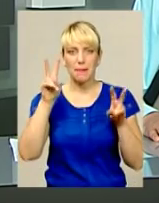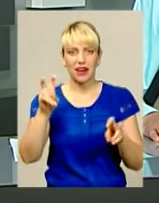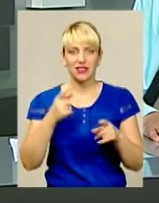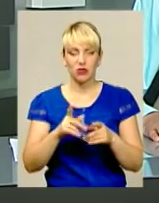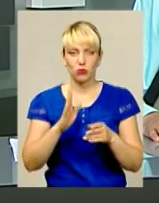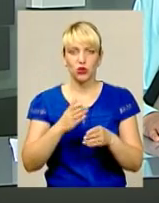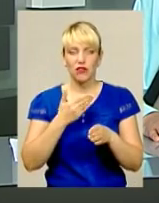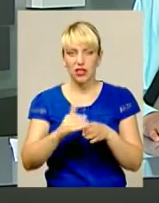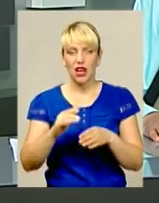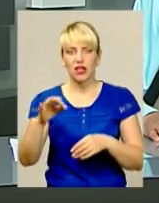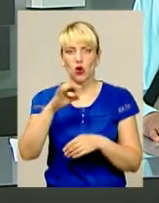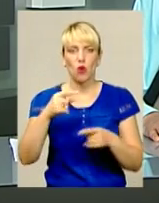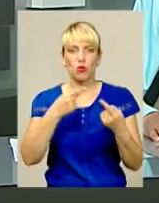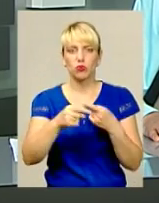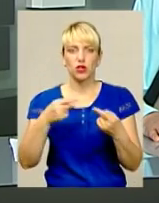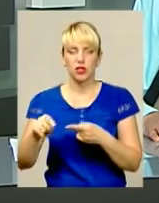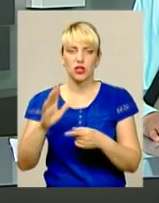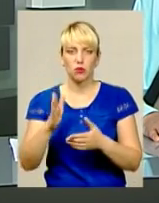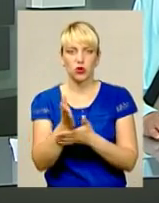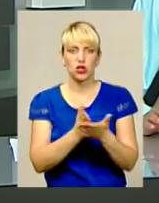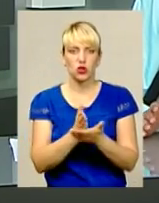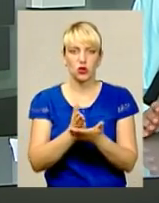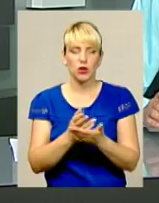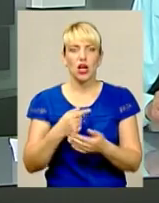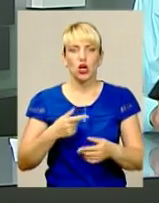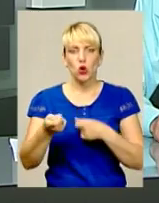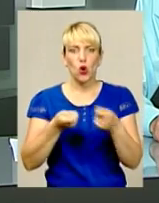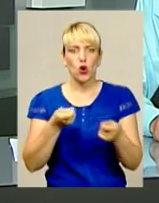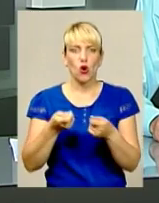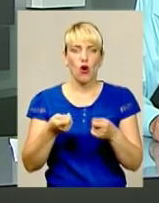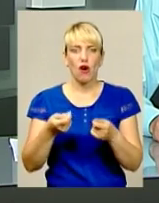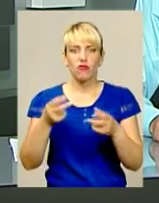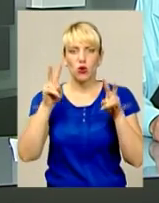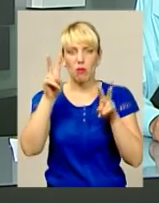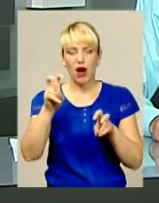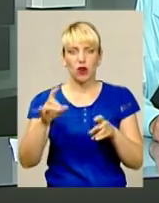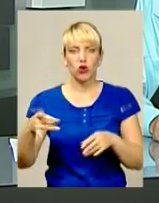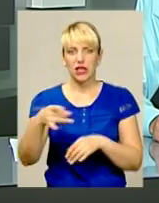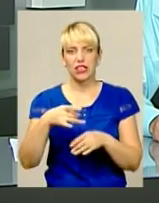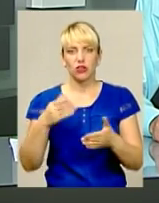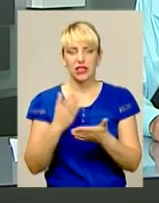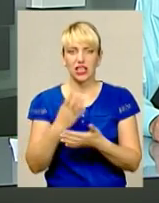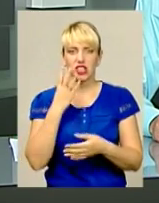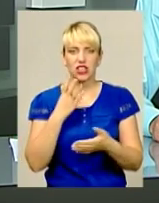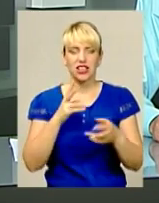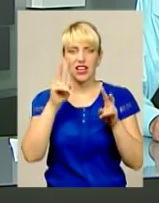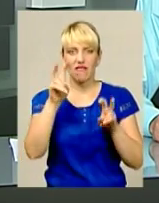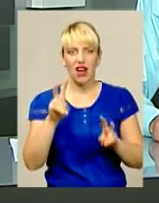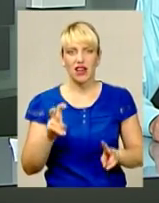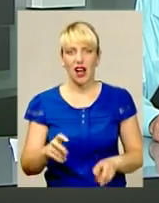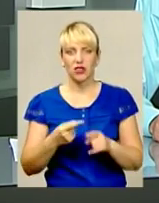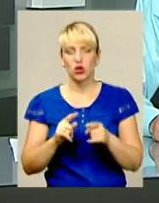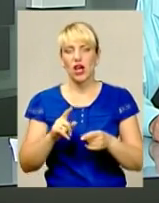буде виділяти область із поміж інших і служитиме своєрідною торговою маркою регіону. Зараз є чотири варіанти логотипу. Обрати